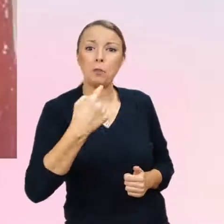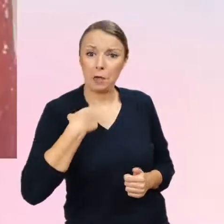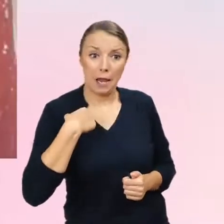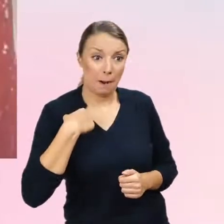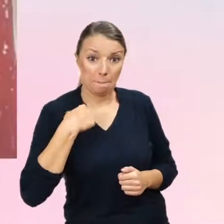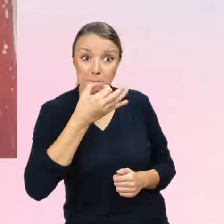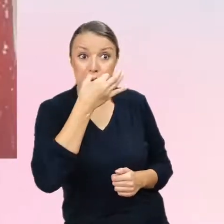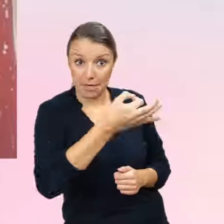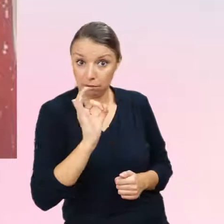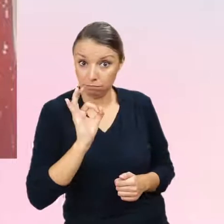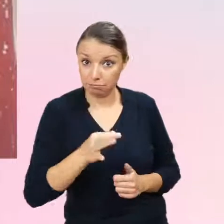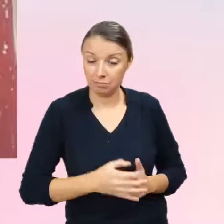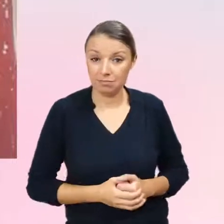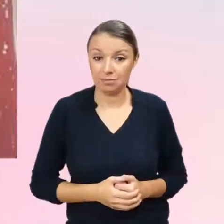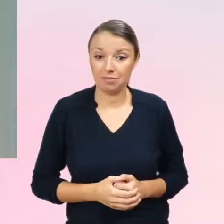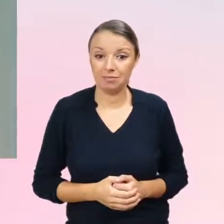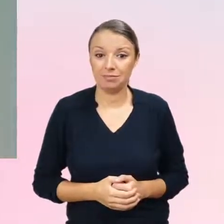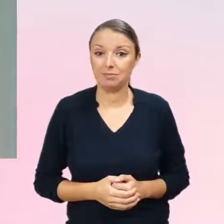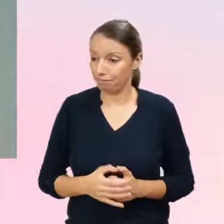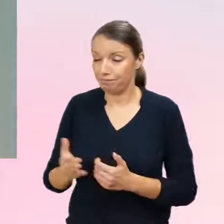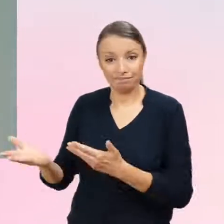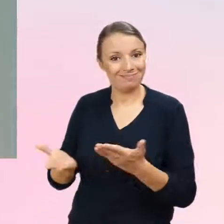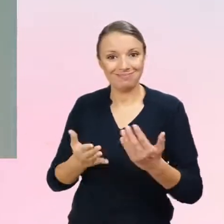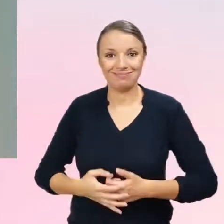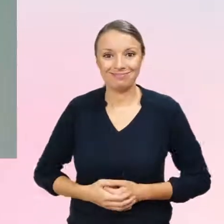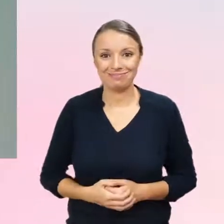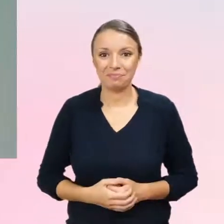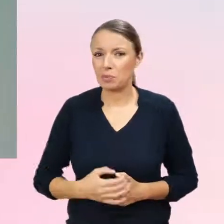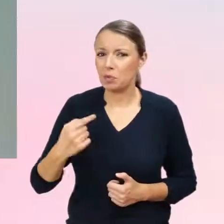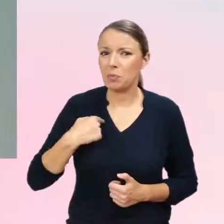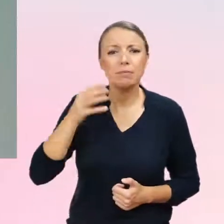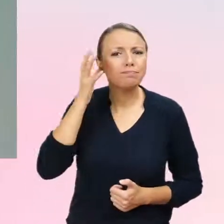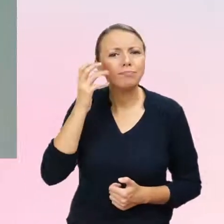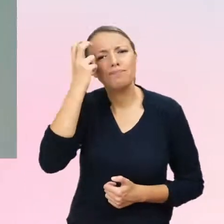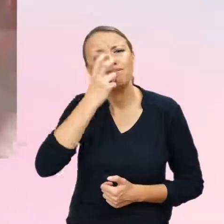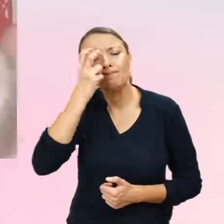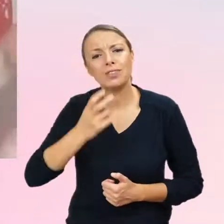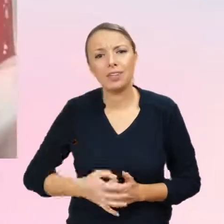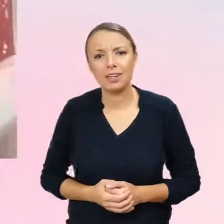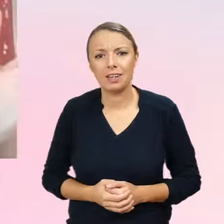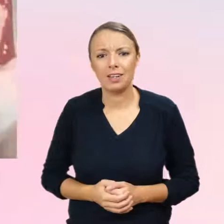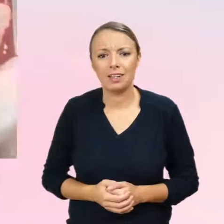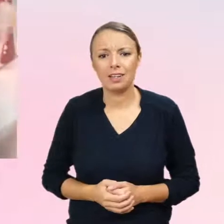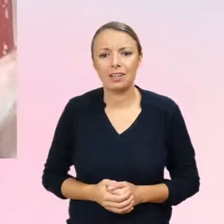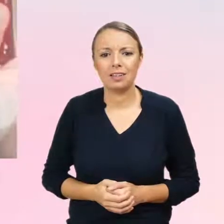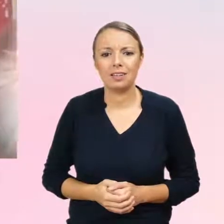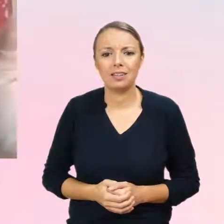a propos tego, co przez ją mówiłam, tak mnie zaciekawiło, czy w ogóle w badaniach